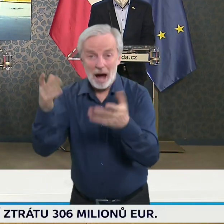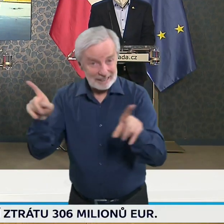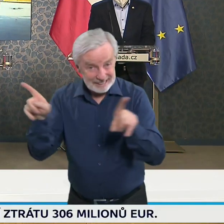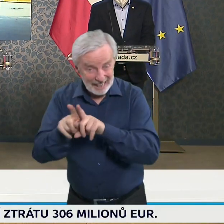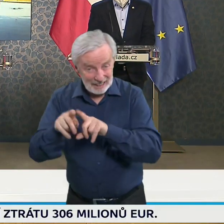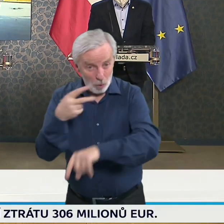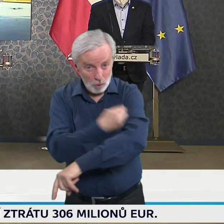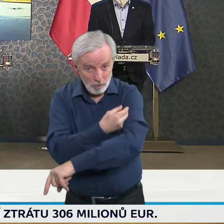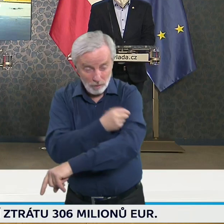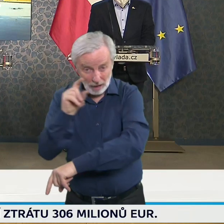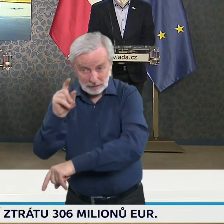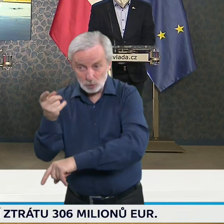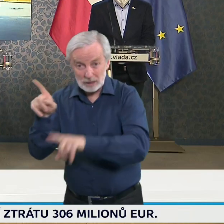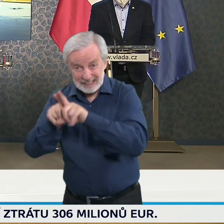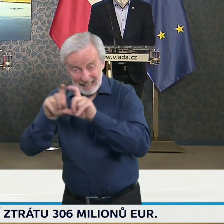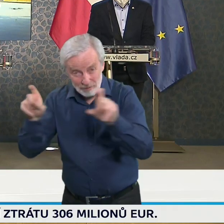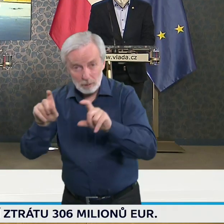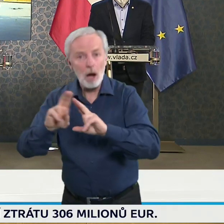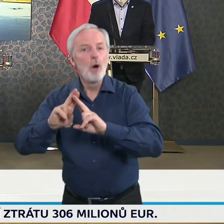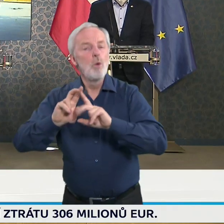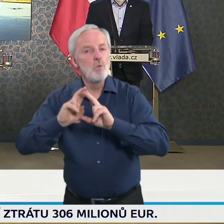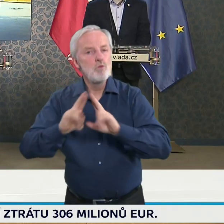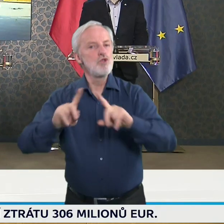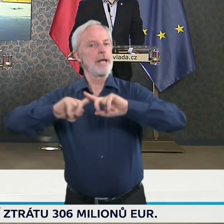A zdá ministr zdravotnictví,